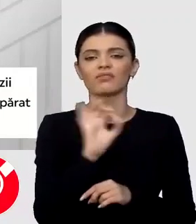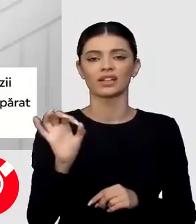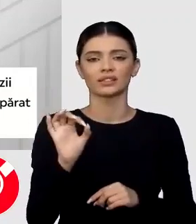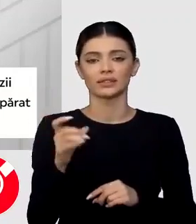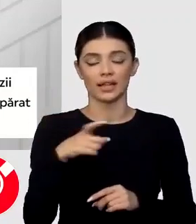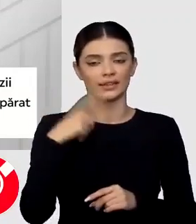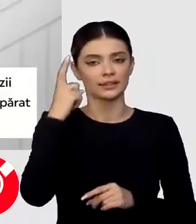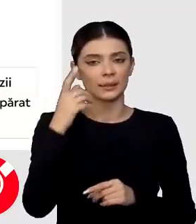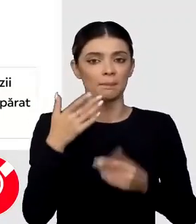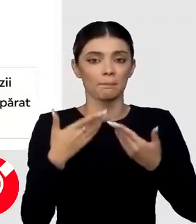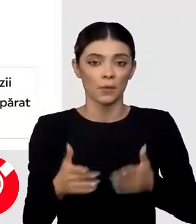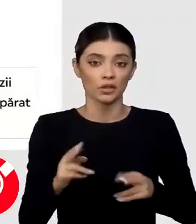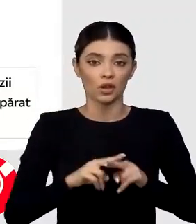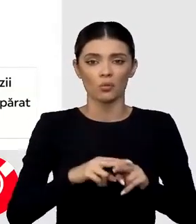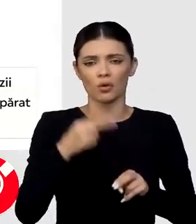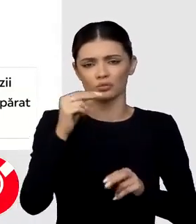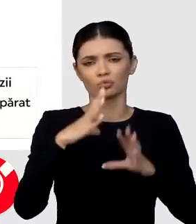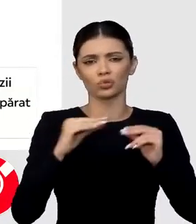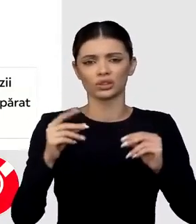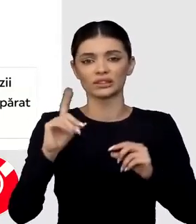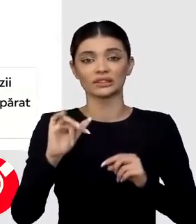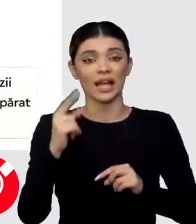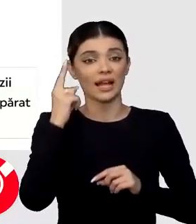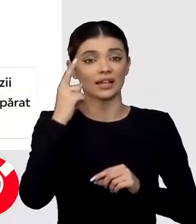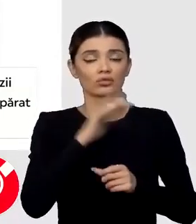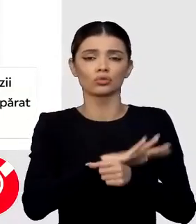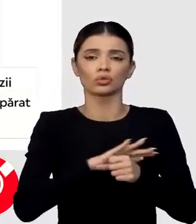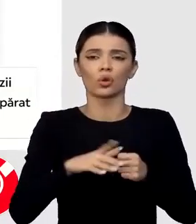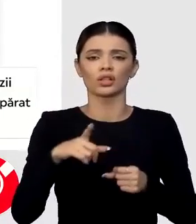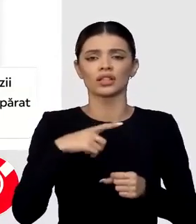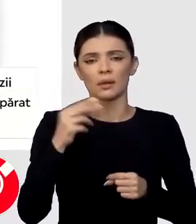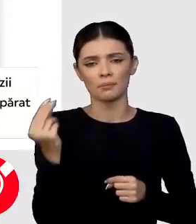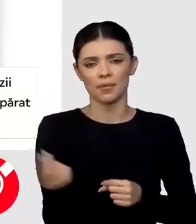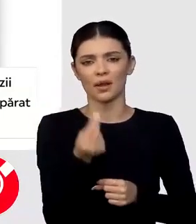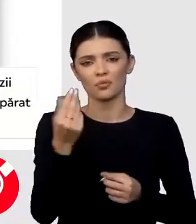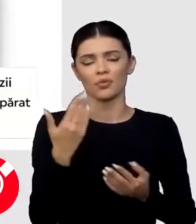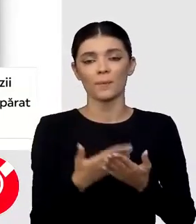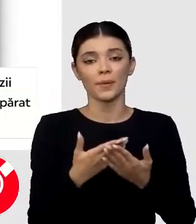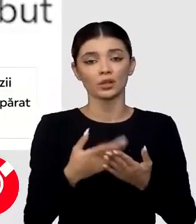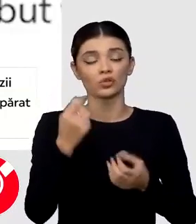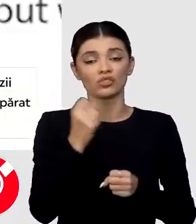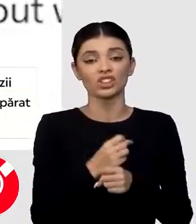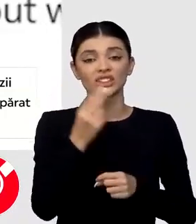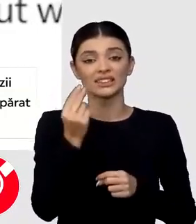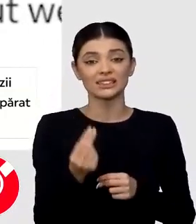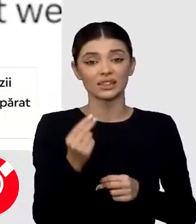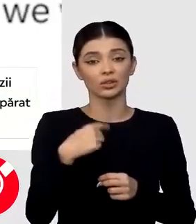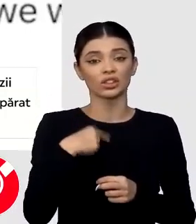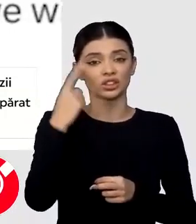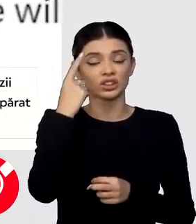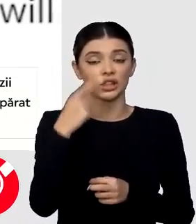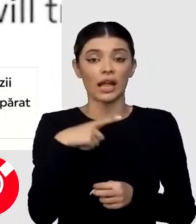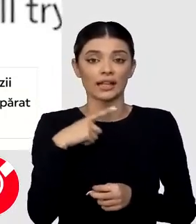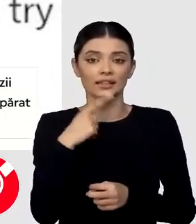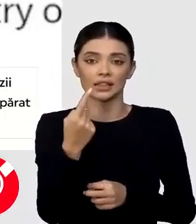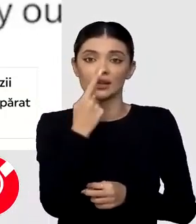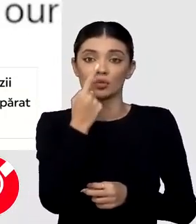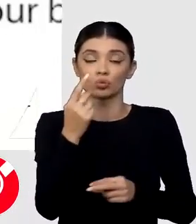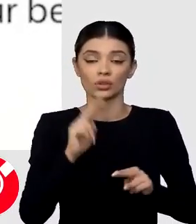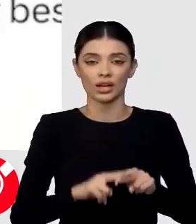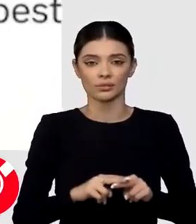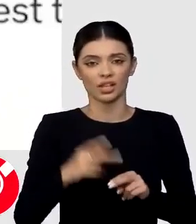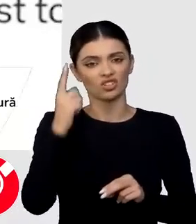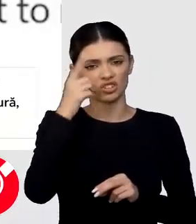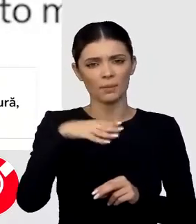grozave. E posibil să ieșuieze, cum au prezis foarte mulți, dar vor tot da tot ce e mai bun din ei pentru a se asigura că este